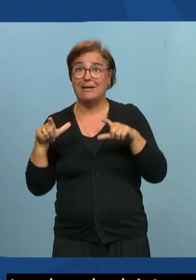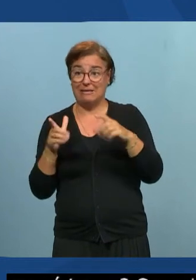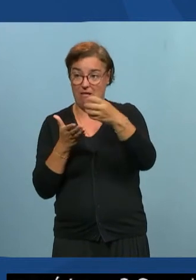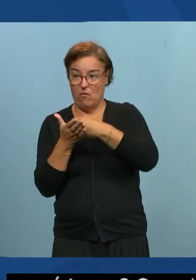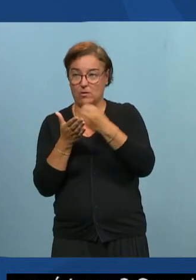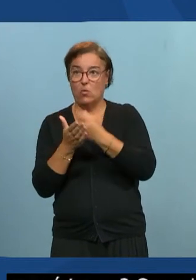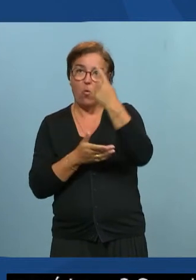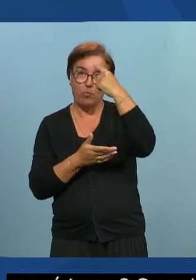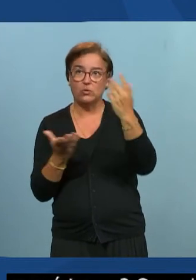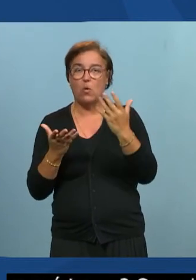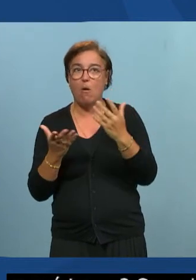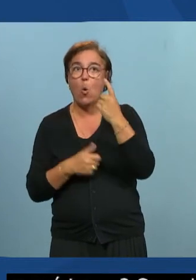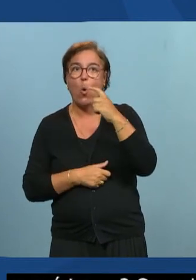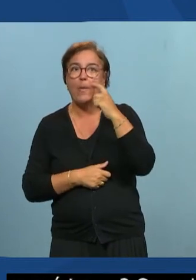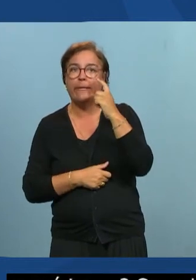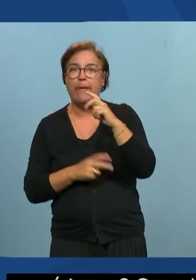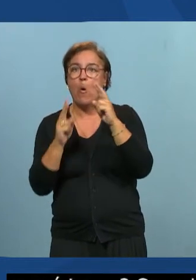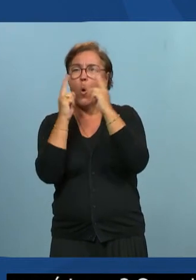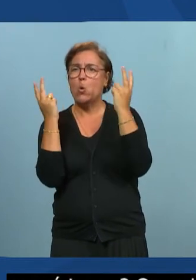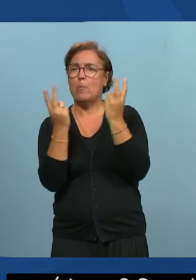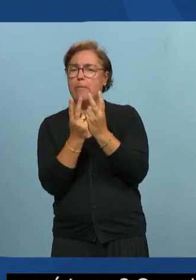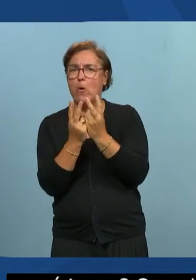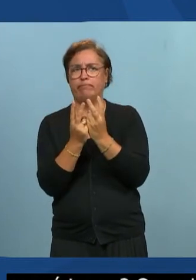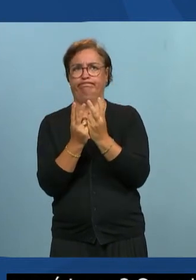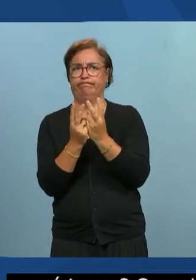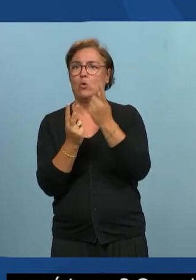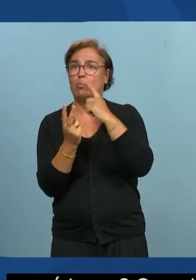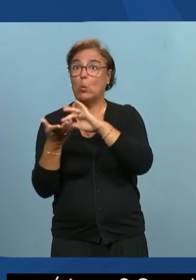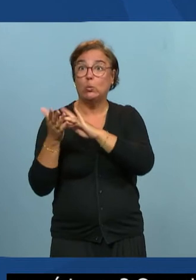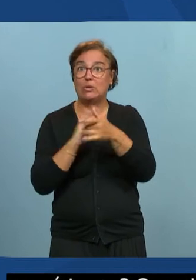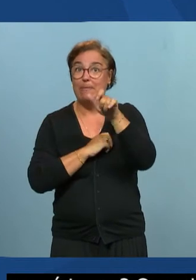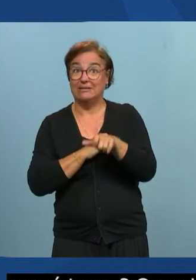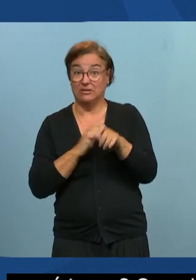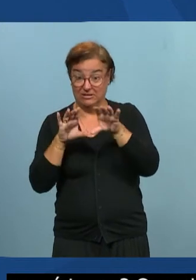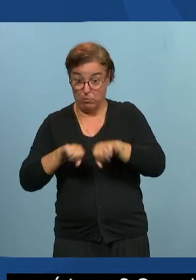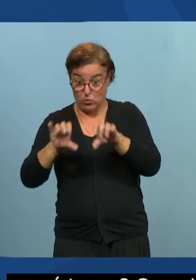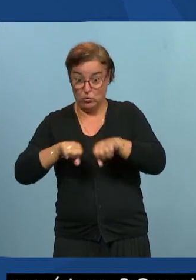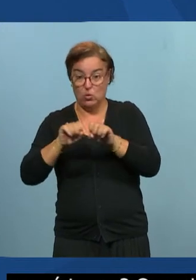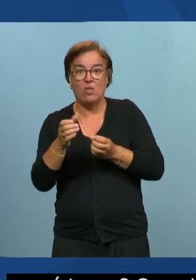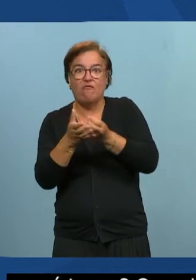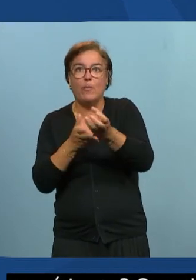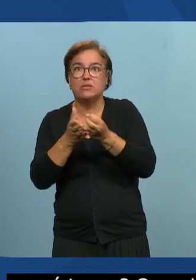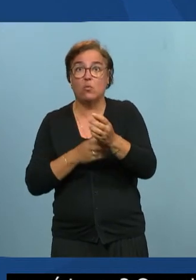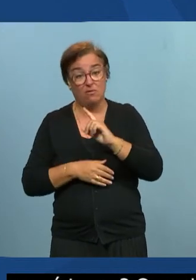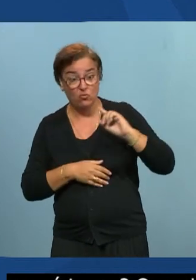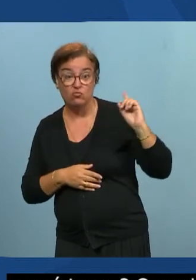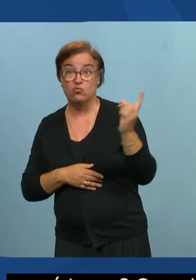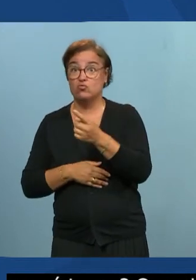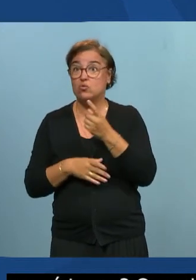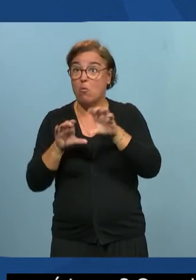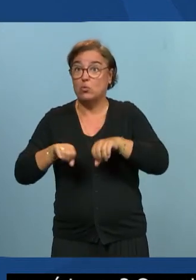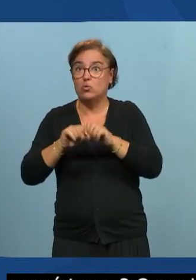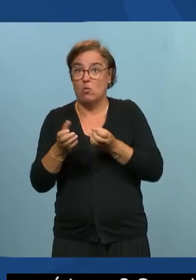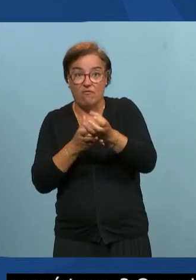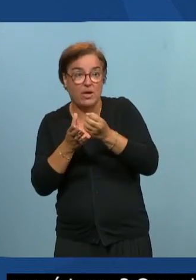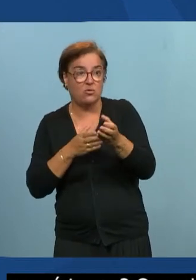on se rend compte que plus globalement, le sujet s'élargit à tous ceux qui produisent de l'information. Et aujourd'hui, on produit tous de l'information sur le numérique, sur des réseaux